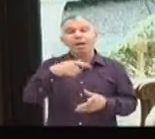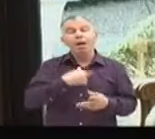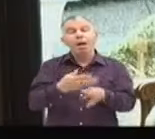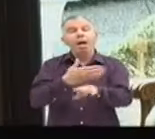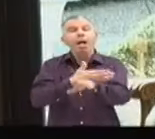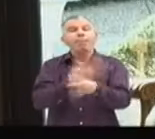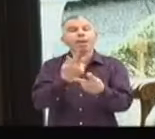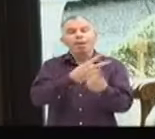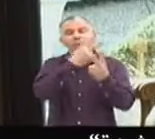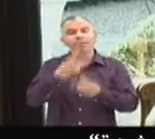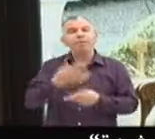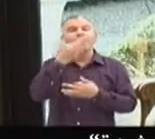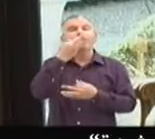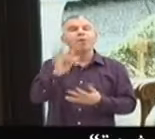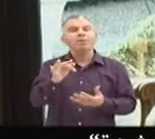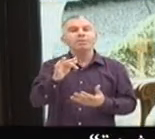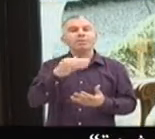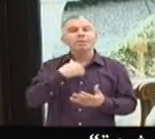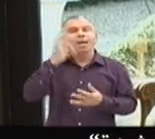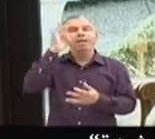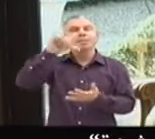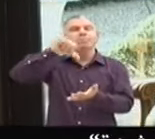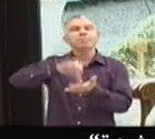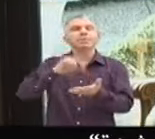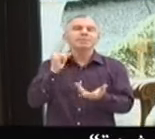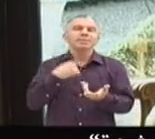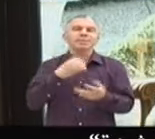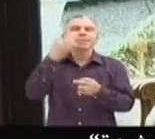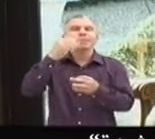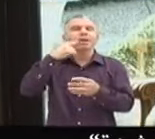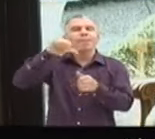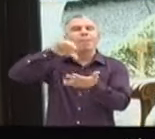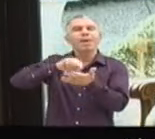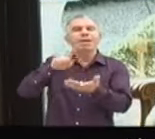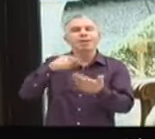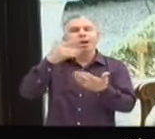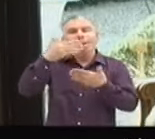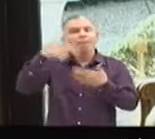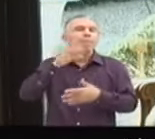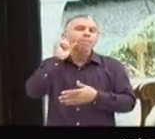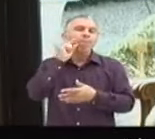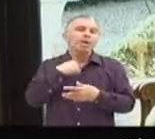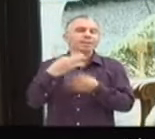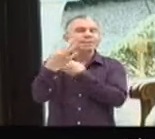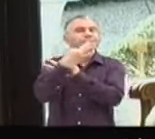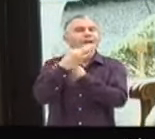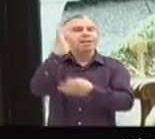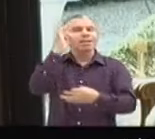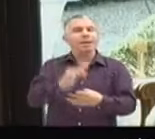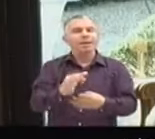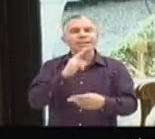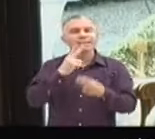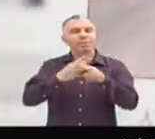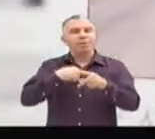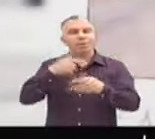... d'arriver en France, j'habitais un petit village, il s'appelle Rachida, d'ailleurs je porte le nom,'est mon grand-père qui m'a appelée Rachida.